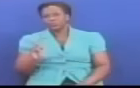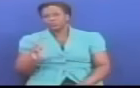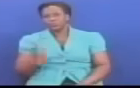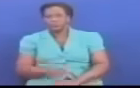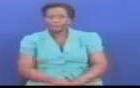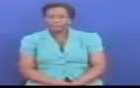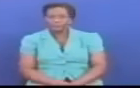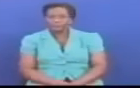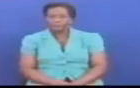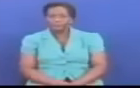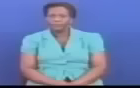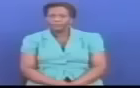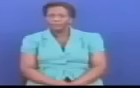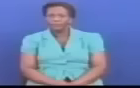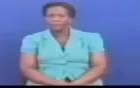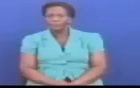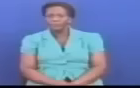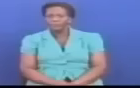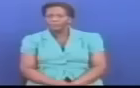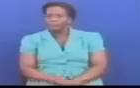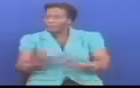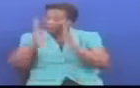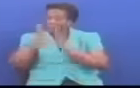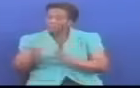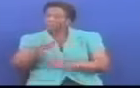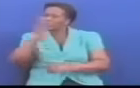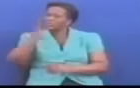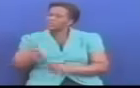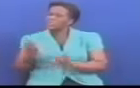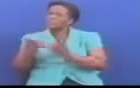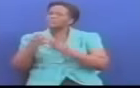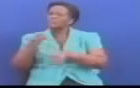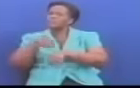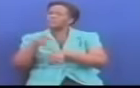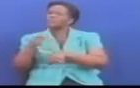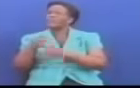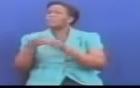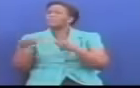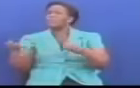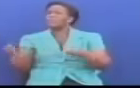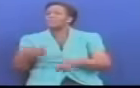Kwa shimu wa swaliri mechukula mda mwingi sana Tunaendelea wizara maji na umagiaji